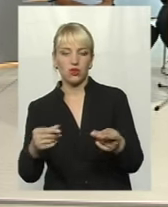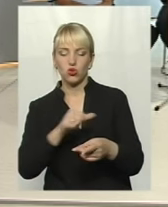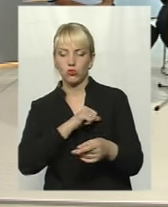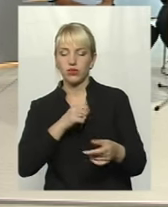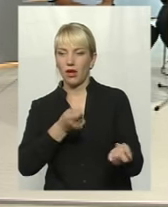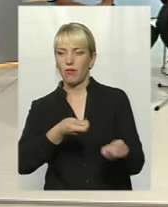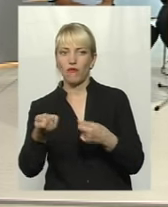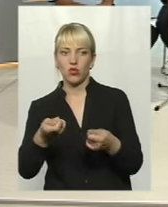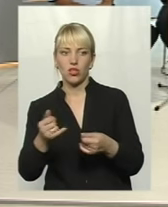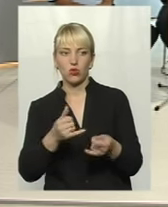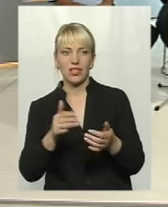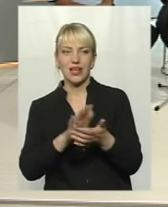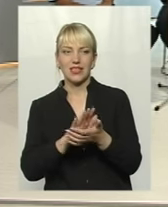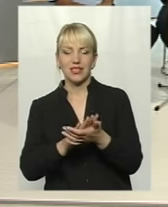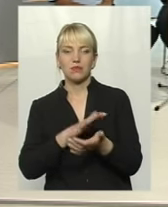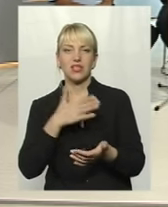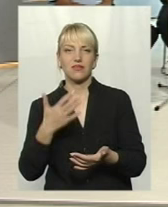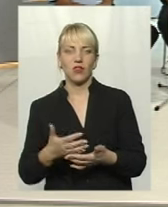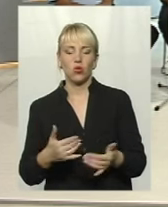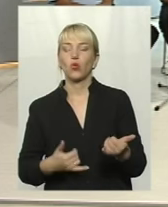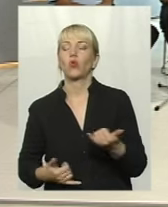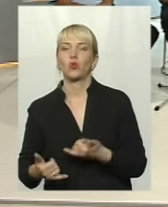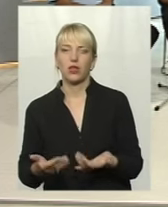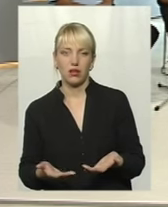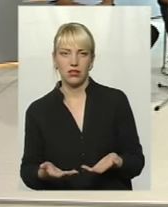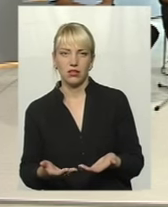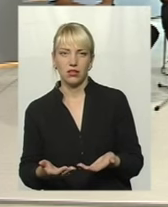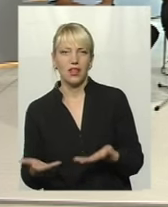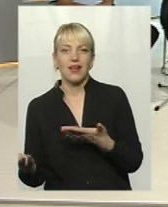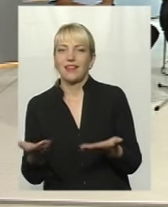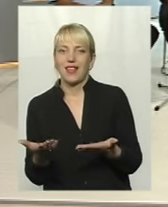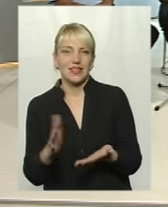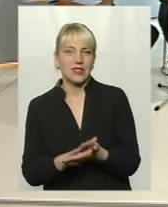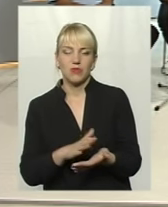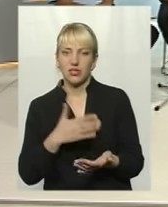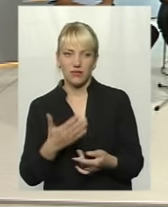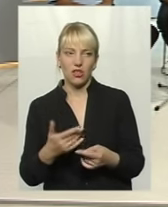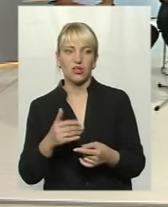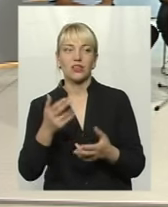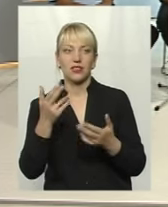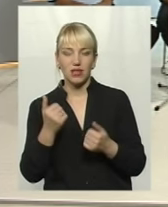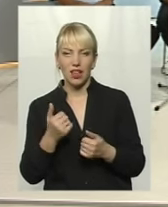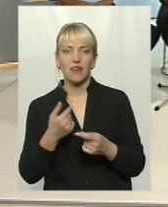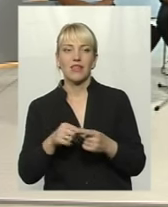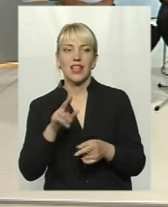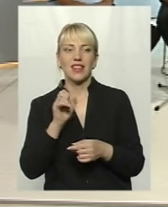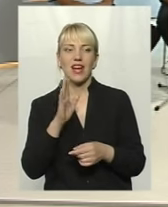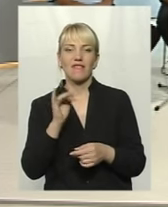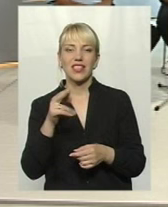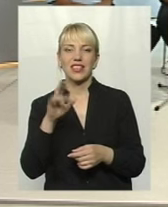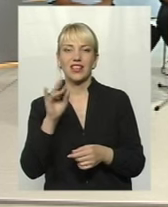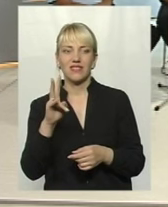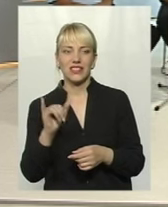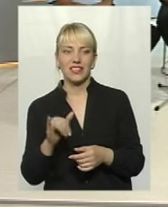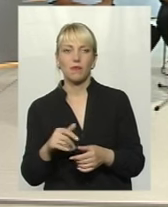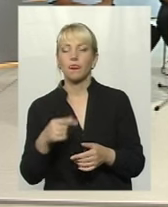сміттєзвалище. На сміттєзвалище. На яке сміттєзвалище? Сторону до відповіді. А у вас є сміттєзвалище? Є паспорт на нього. Да, Олег Марковсь. Та я не про це говорю. О,